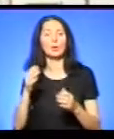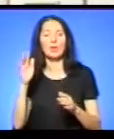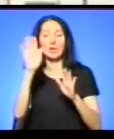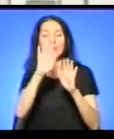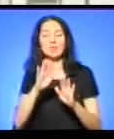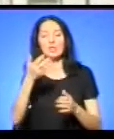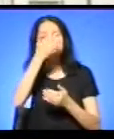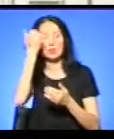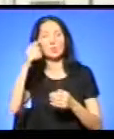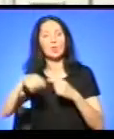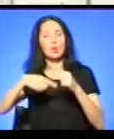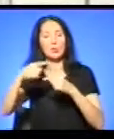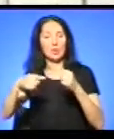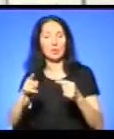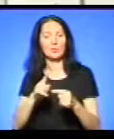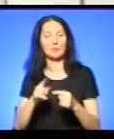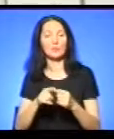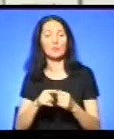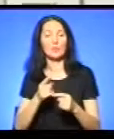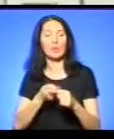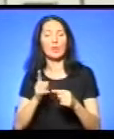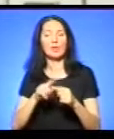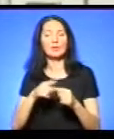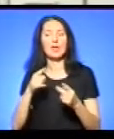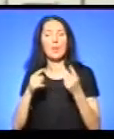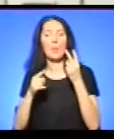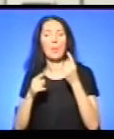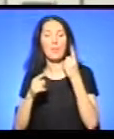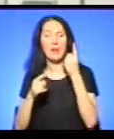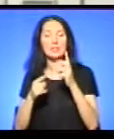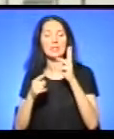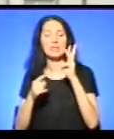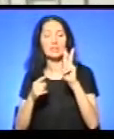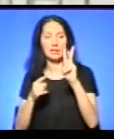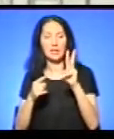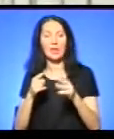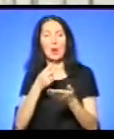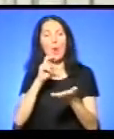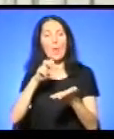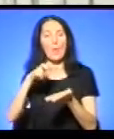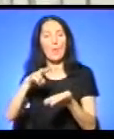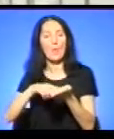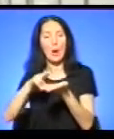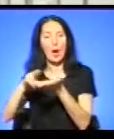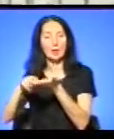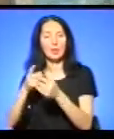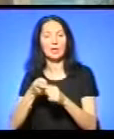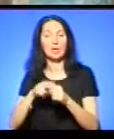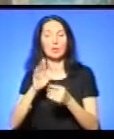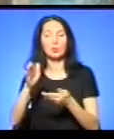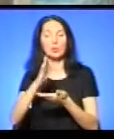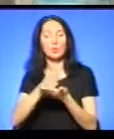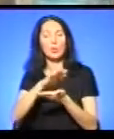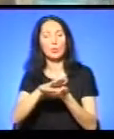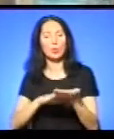Хочу сказати, що започатковують ціла серія. Це перші три марки з цілої серії, які ми будемо мати продовження протягом кількох років, очевидно. Крім